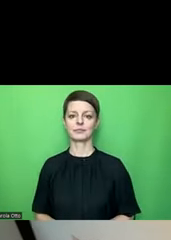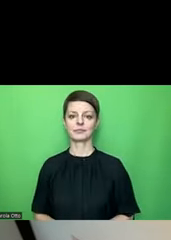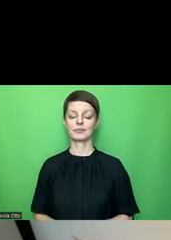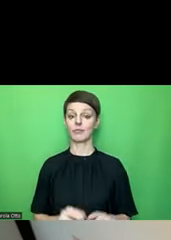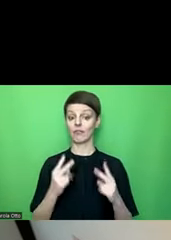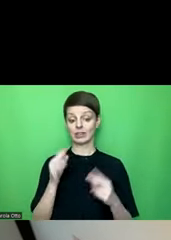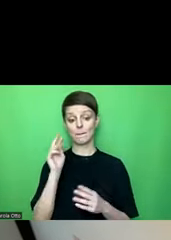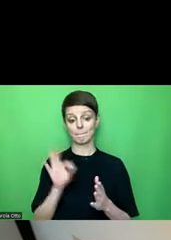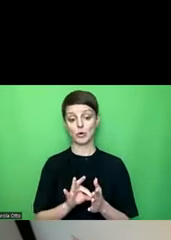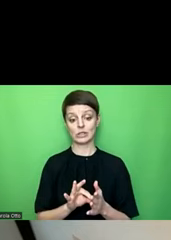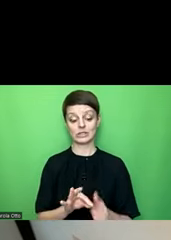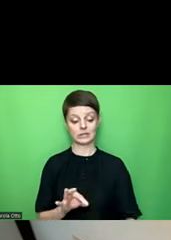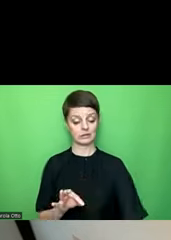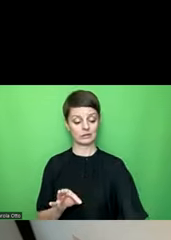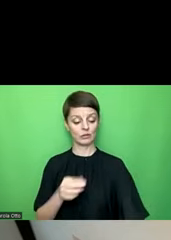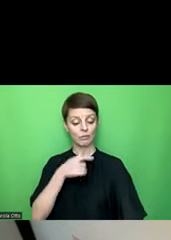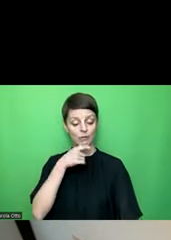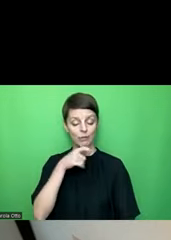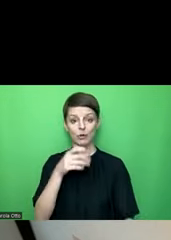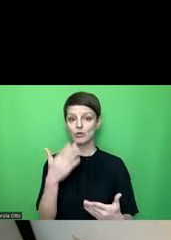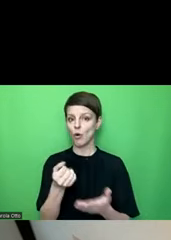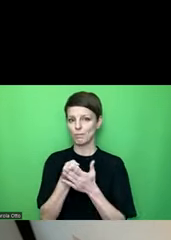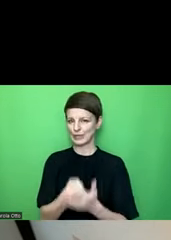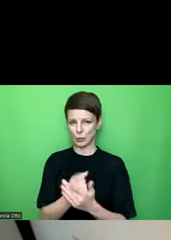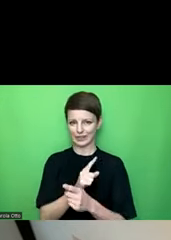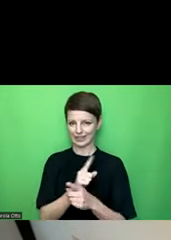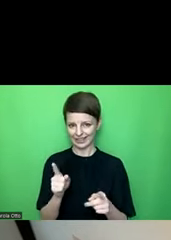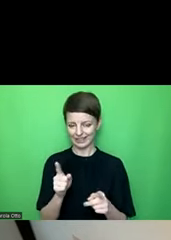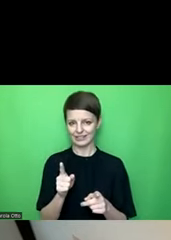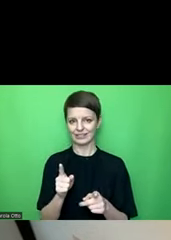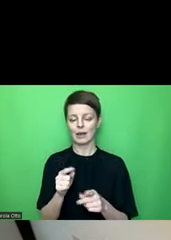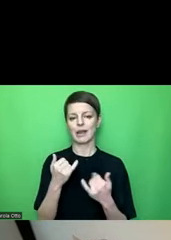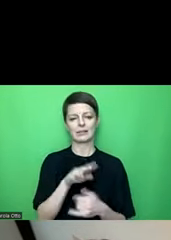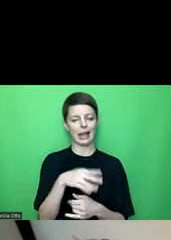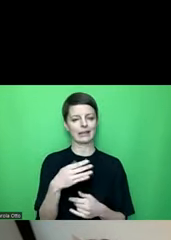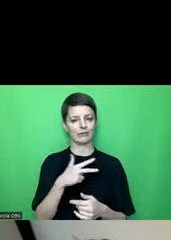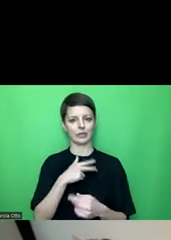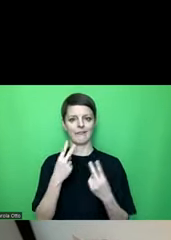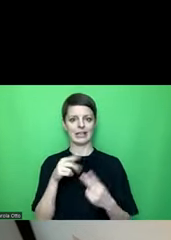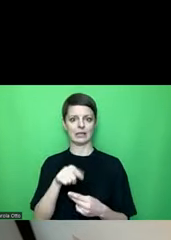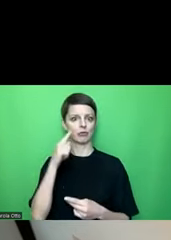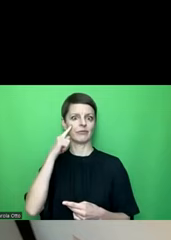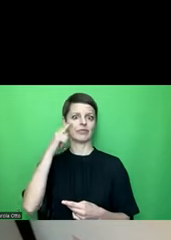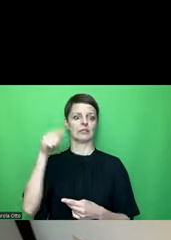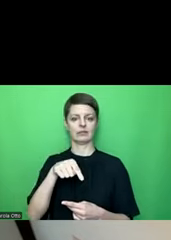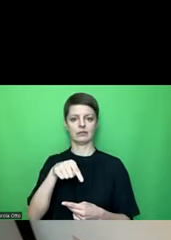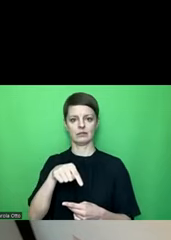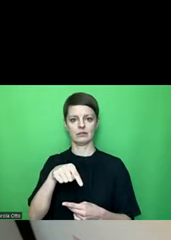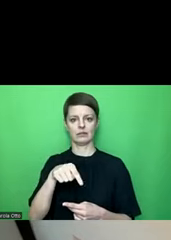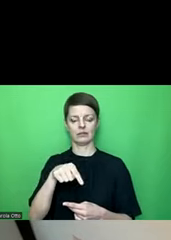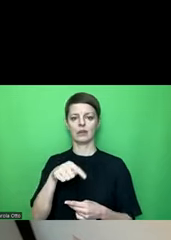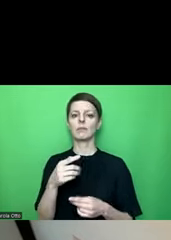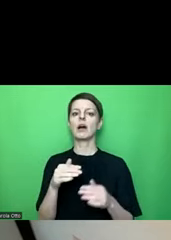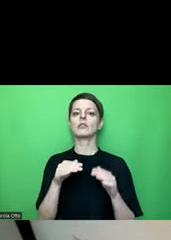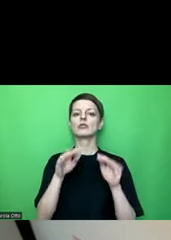wichtiger Punkt, habe ich bei Word noch nicht so betont, jetzt bei Excel ist es wichtig, das zu wissen, dass man hier eigentlich immer flache